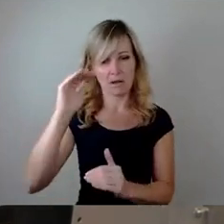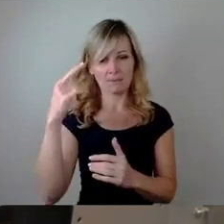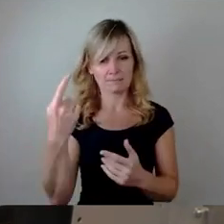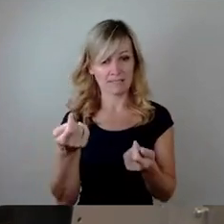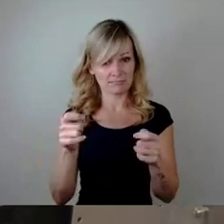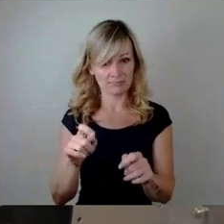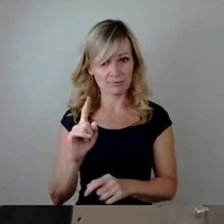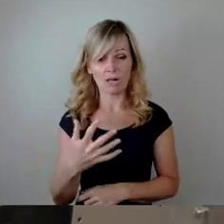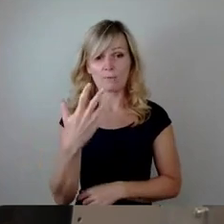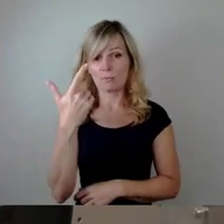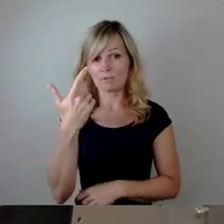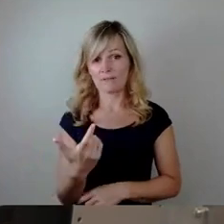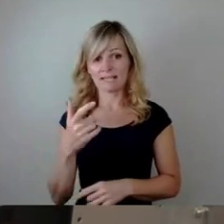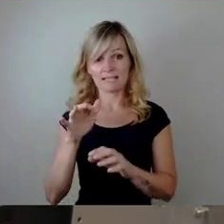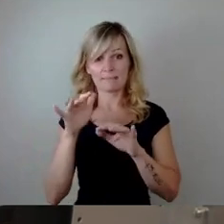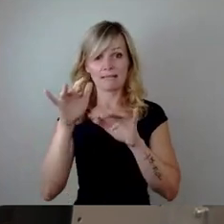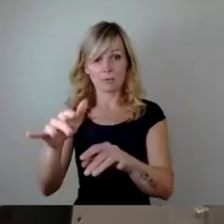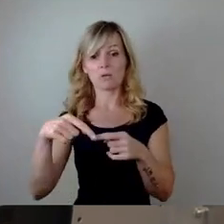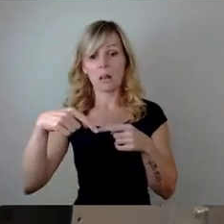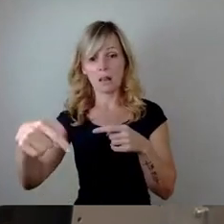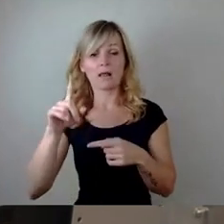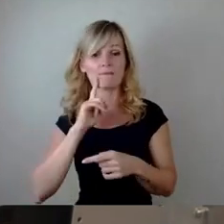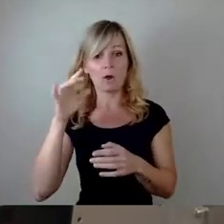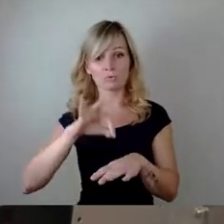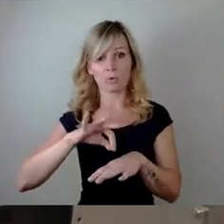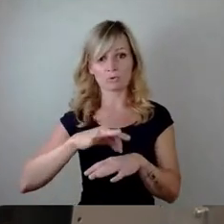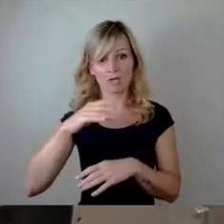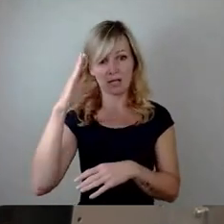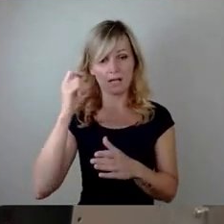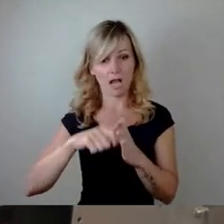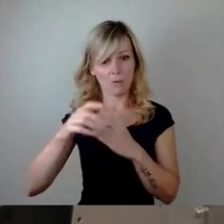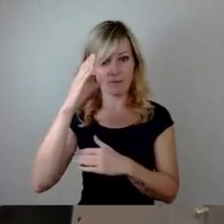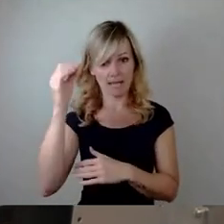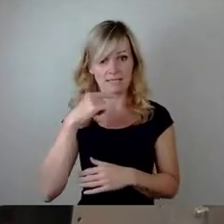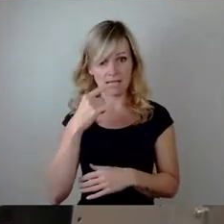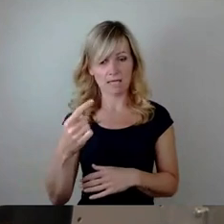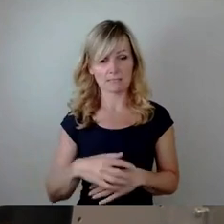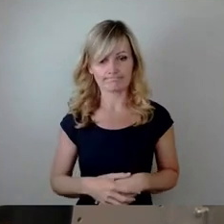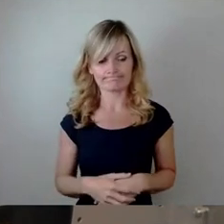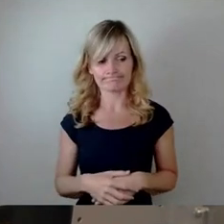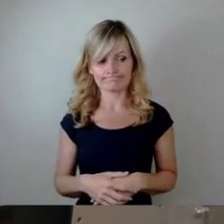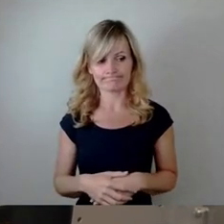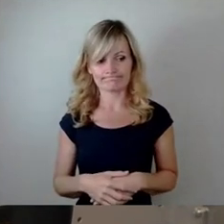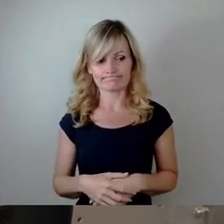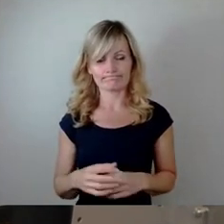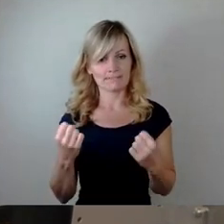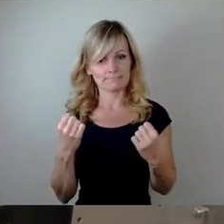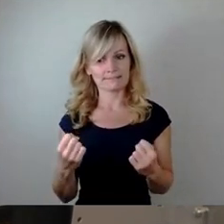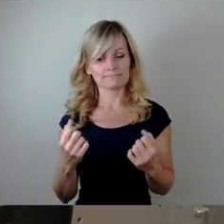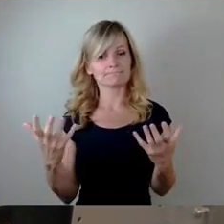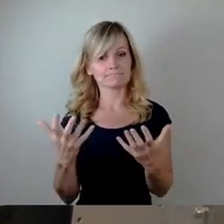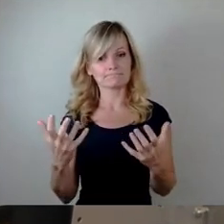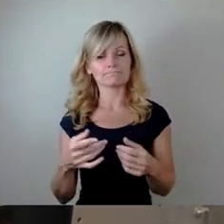Millionen demnächst, wie Frau Dr. Kaufmann ausführte. Überwiegend, das wurde oft genug jetzt schon gesagt, handelt es sich um die sogenannten